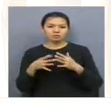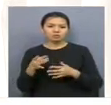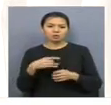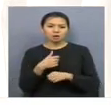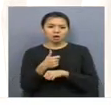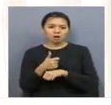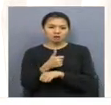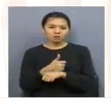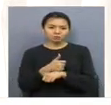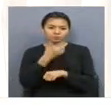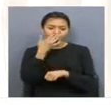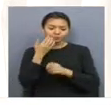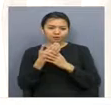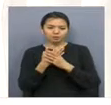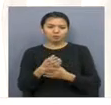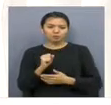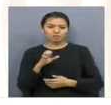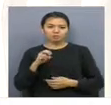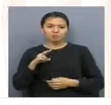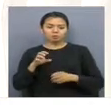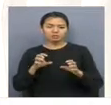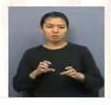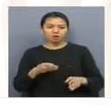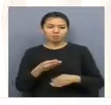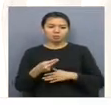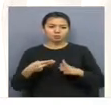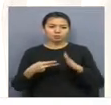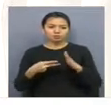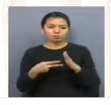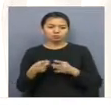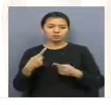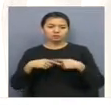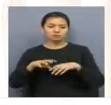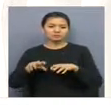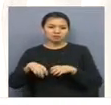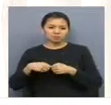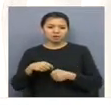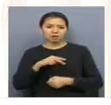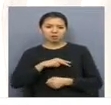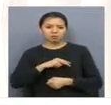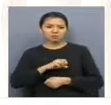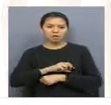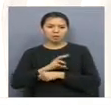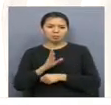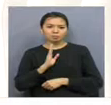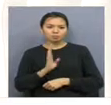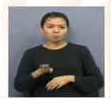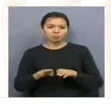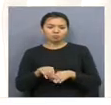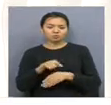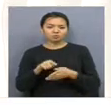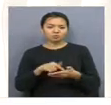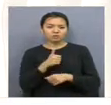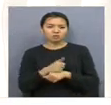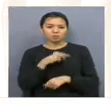әкімдері атаулы әлюметтік көмектің саңсыз төліңген сомасын бүжетке қайтару жөндегі жұмысты қамтамасыз етіп, бұл мәселені жеке